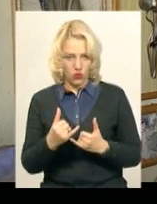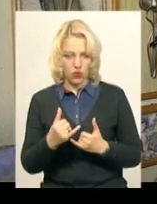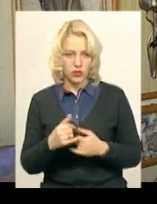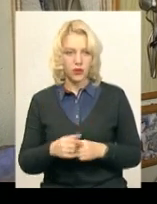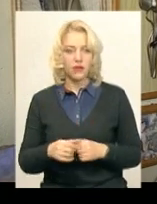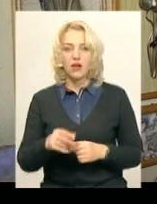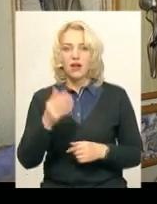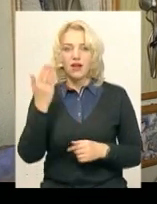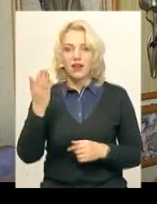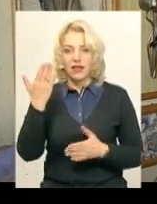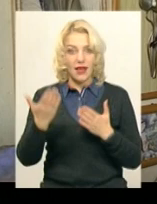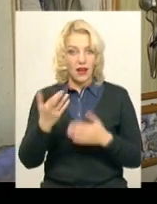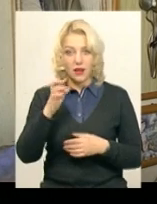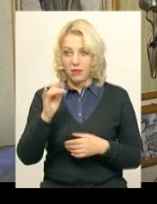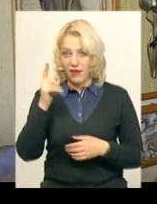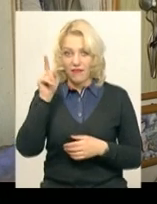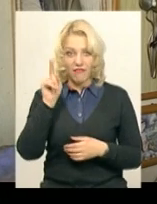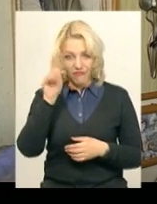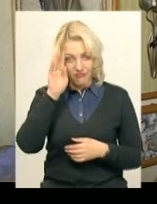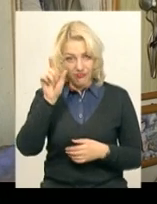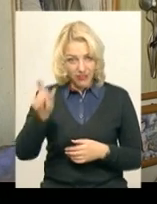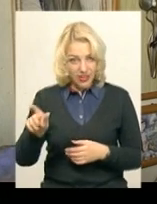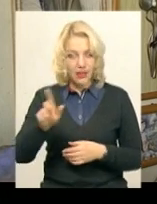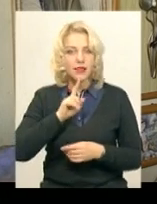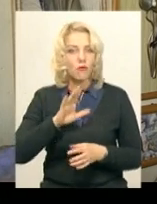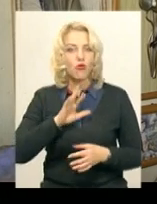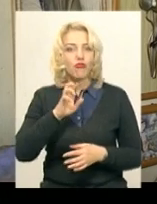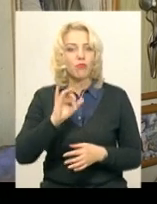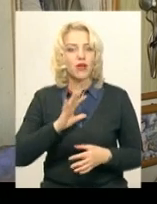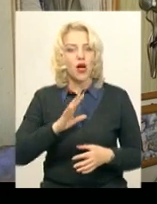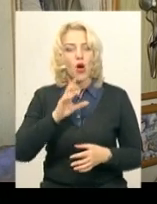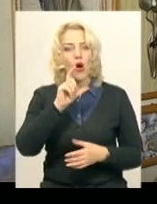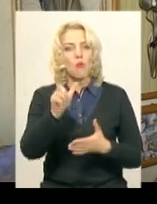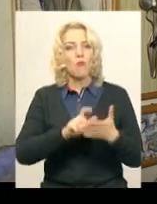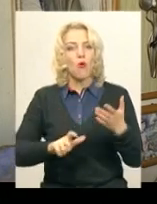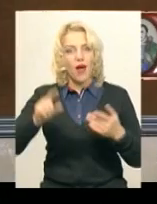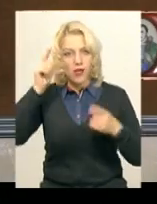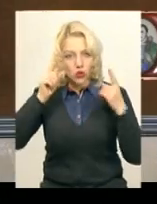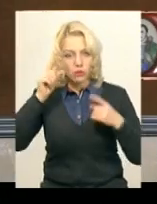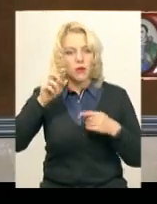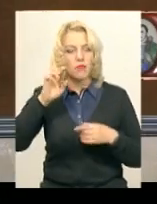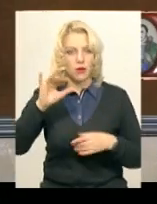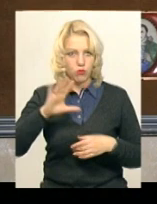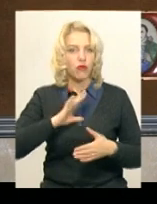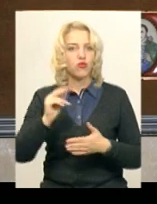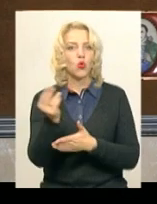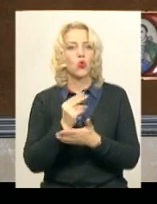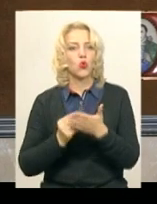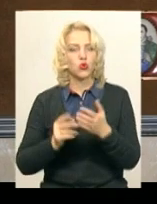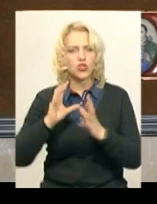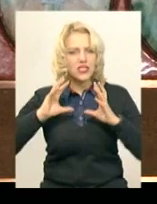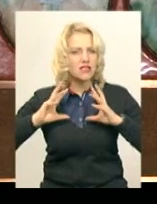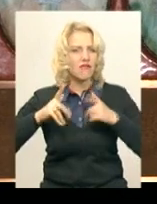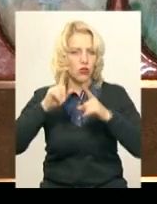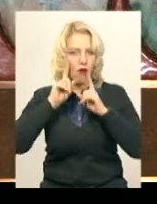якби він не був поетом, він був світовим художником. Свої емалі художник виставляв у